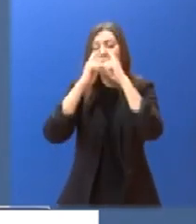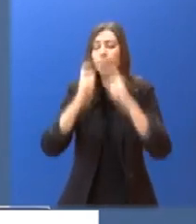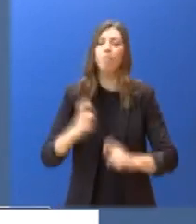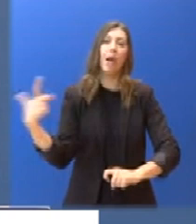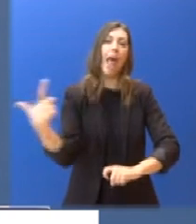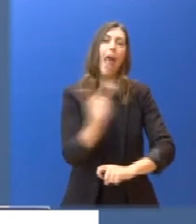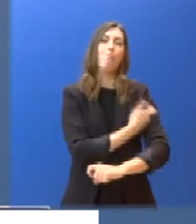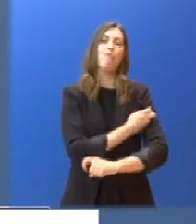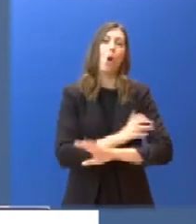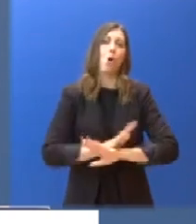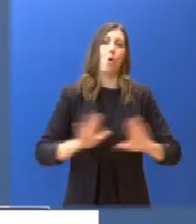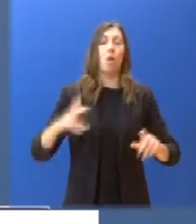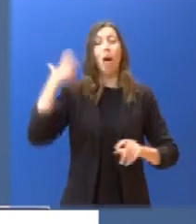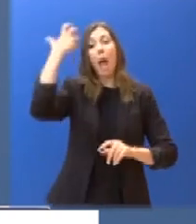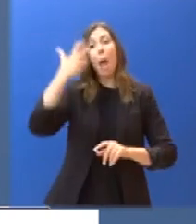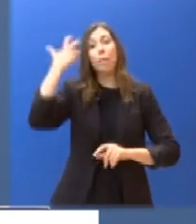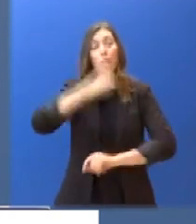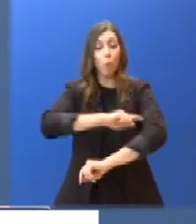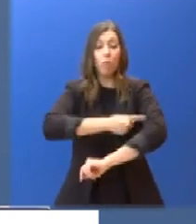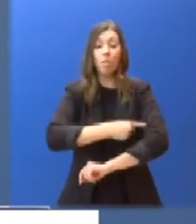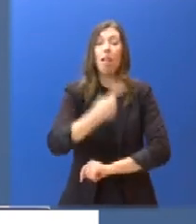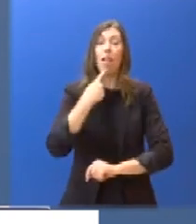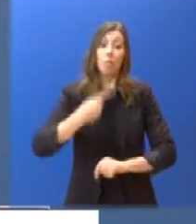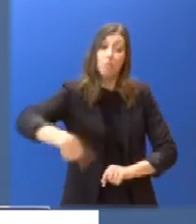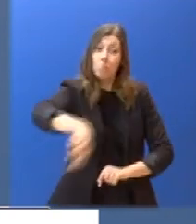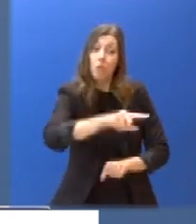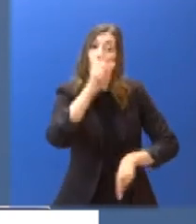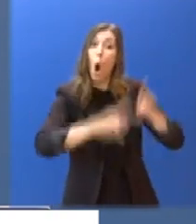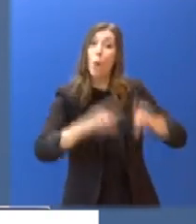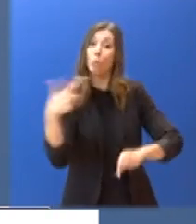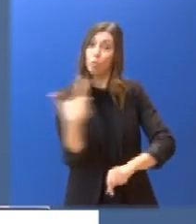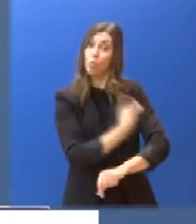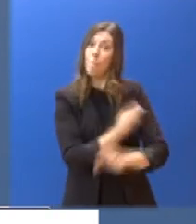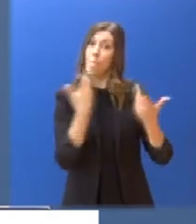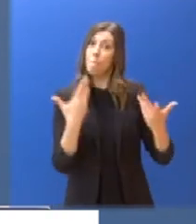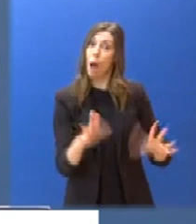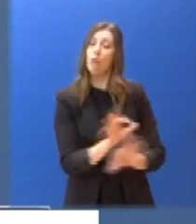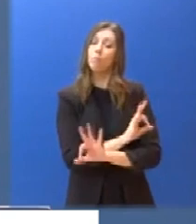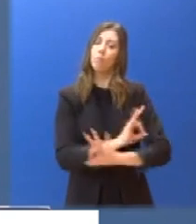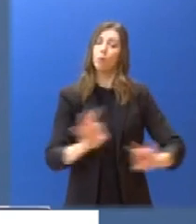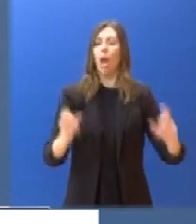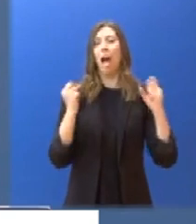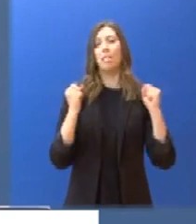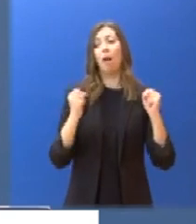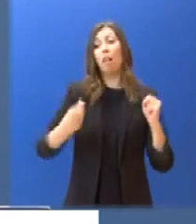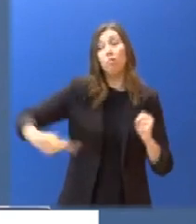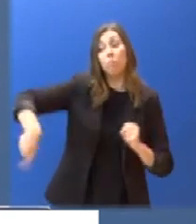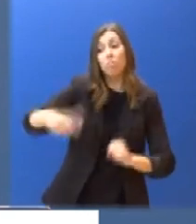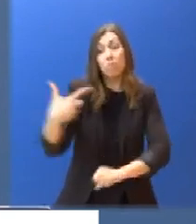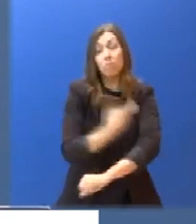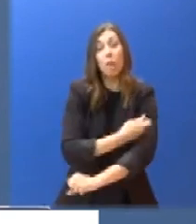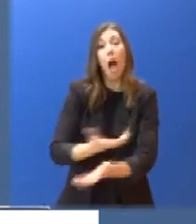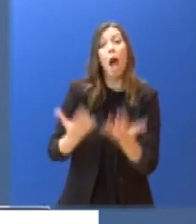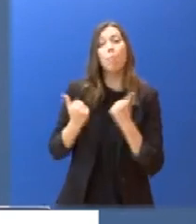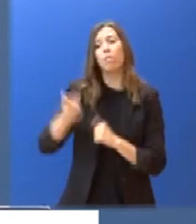πιστοποιούν ότι οι εμβολιασμένοι είναι ασφαλείς ενώ οι ανεμβολίες την κινηνεύουν. Μόνη λύση για την αποτροπή εξάρσεων και την